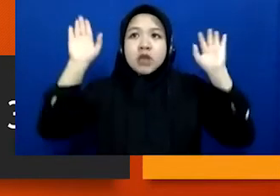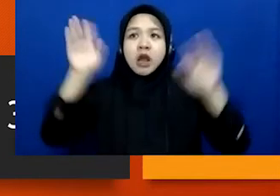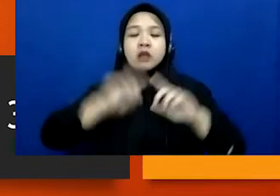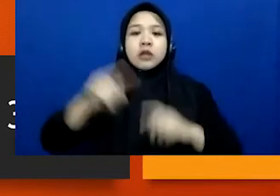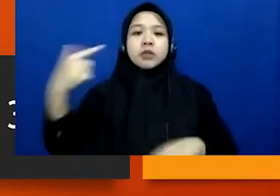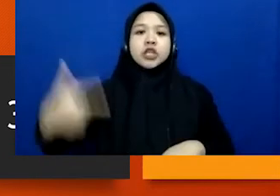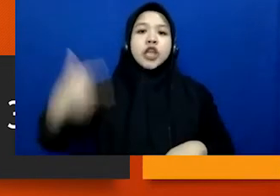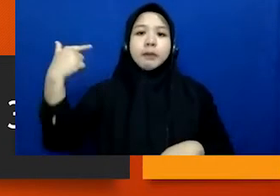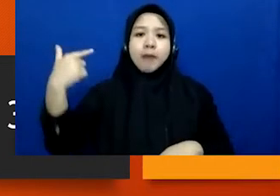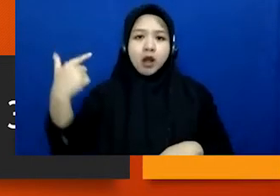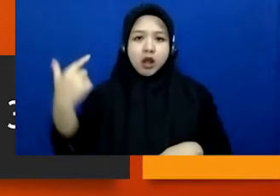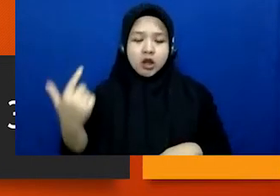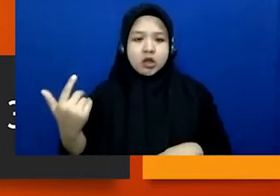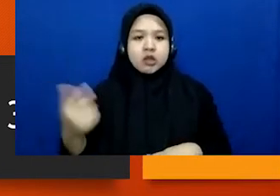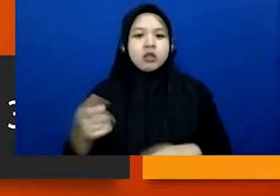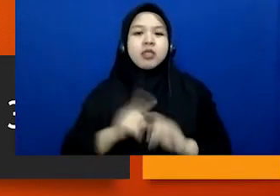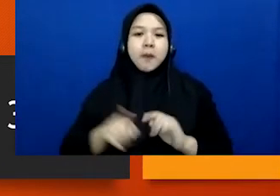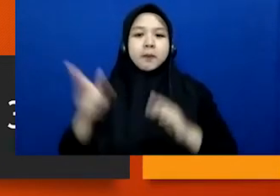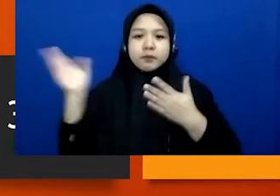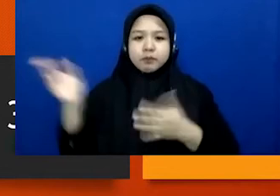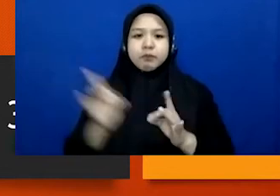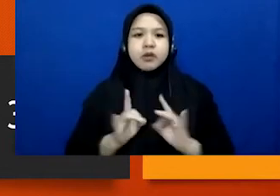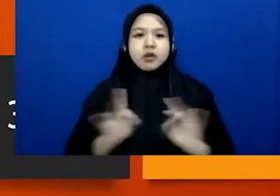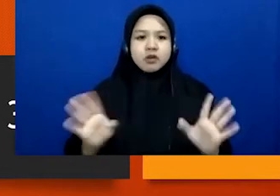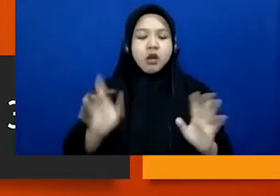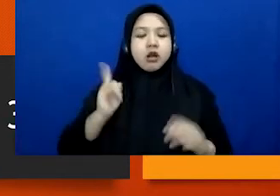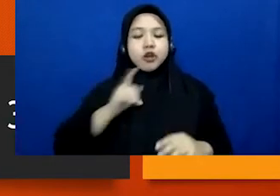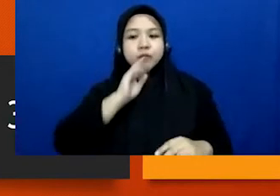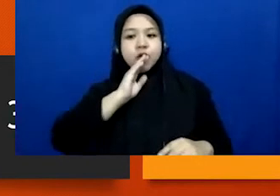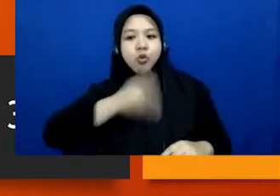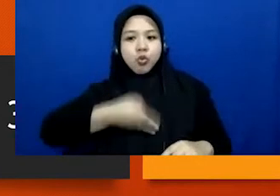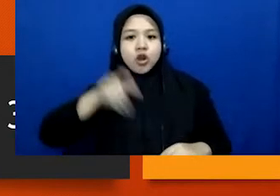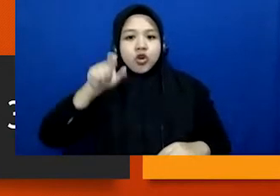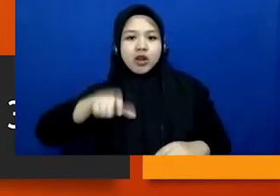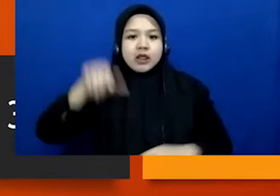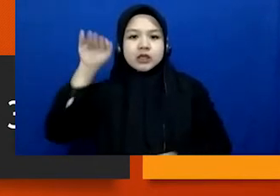Nah, cuman ini ada hal yang berbeda ketika ada pengakuan tersangka ya.